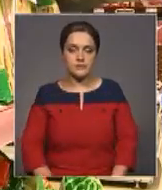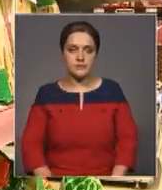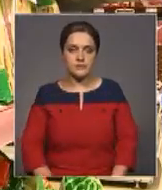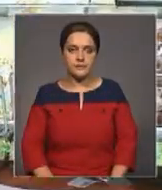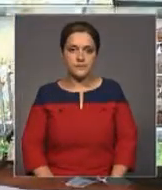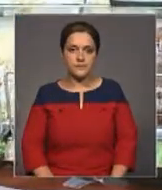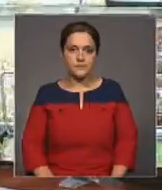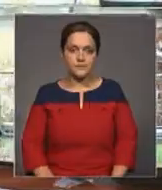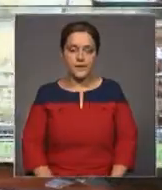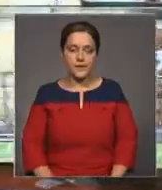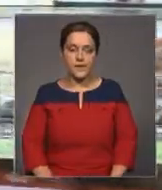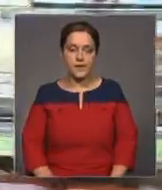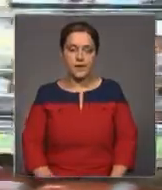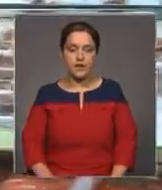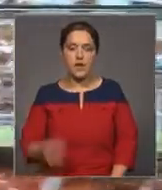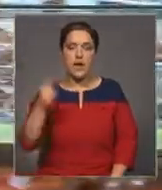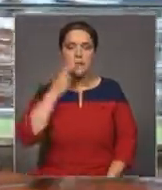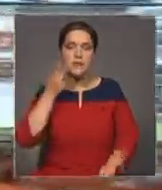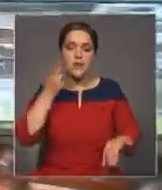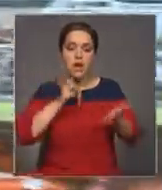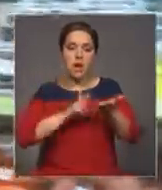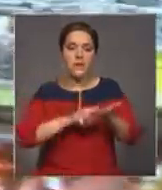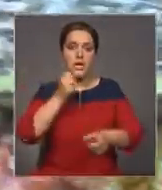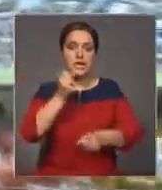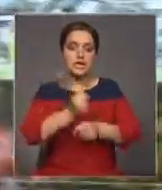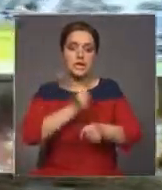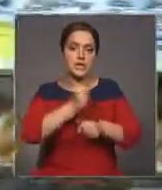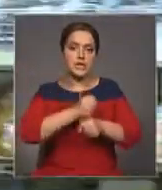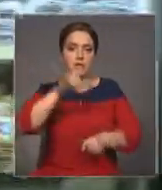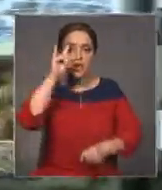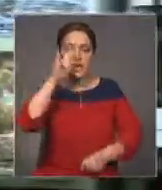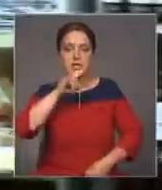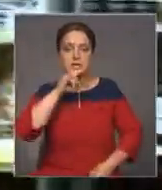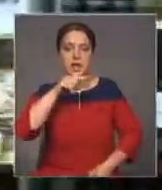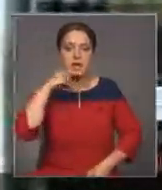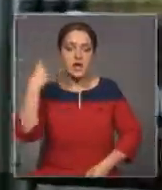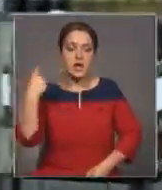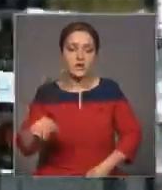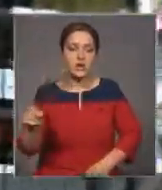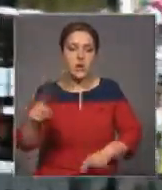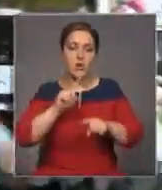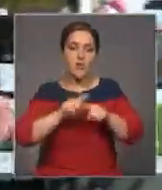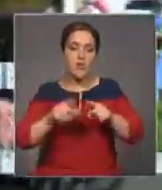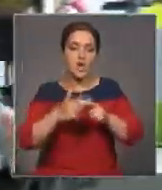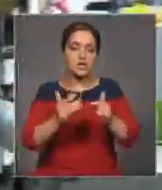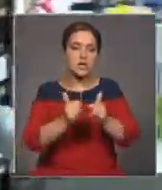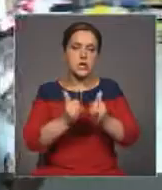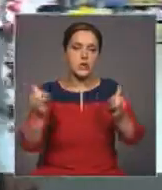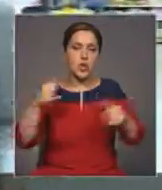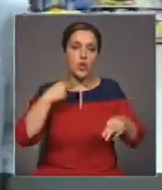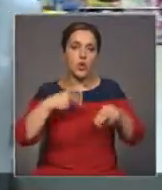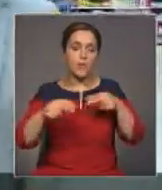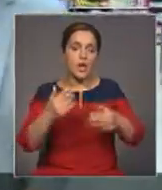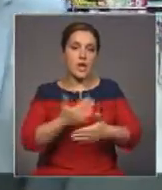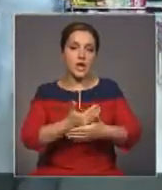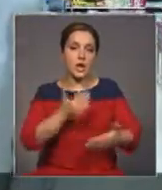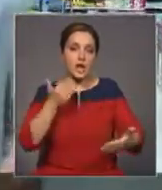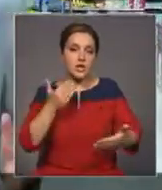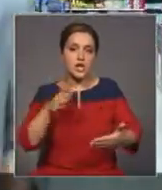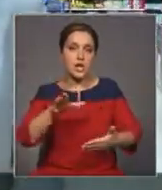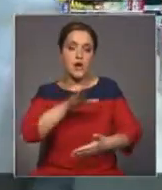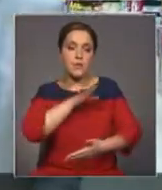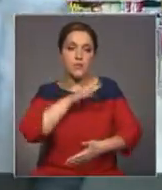Ассортимент товаров с маркой «Сделано в Казахстане» здесь, в России, активно расширяется. Если раньше на прилавках в основном